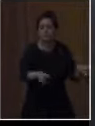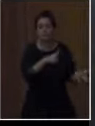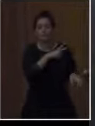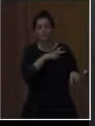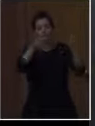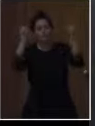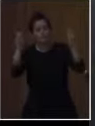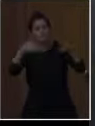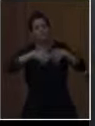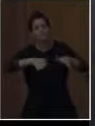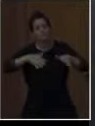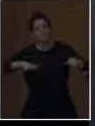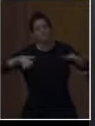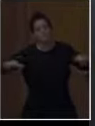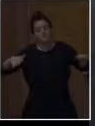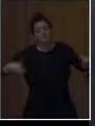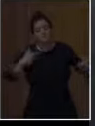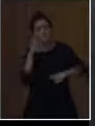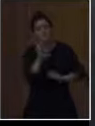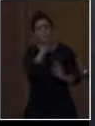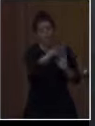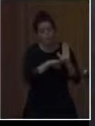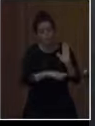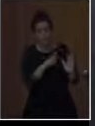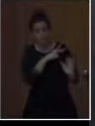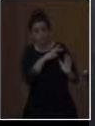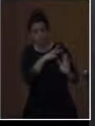συνήθειες, αλλά και κολάζ και έντυπες διαφημίσεις.